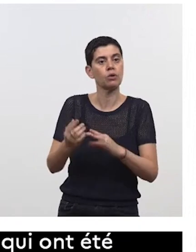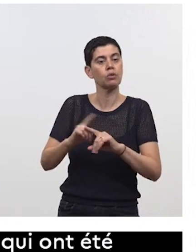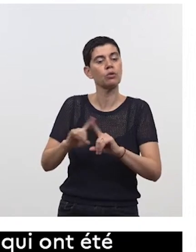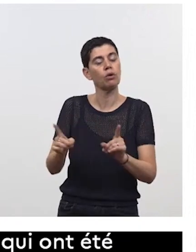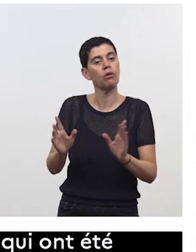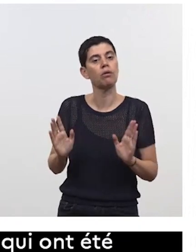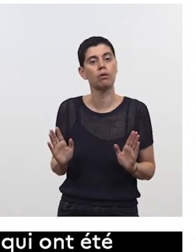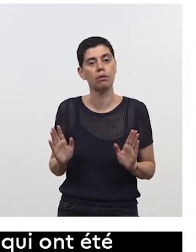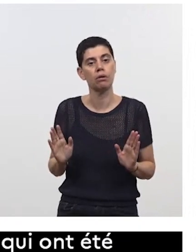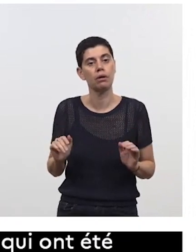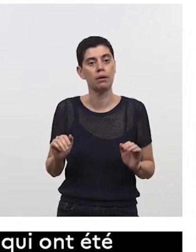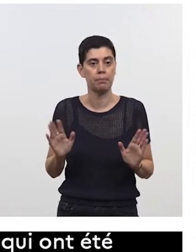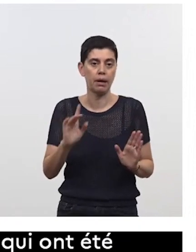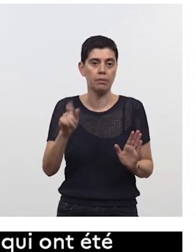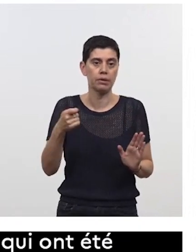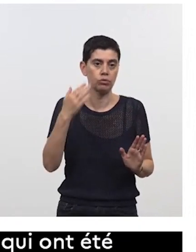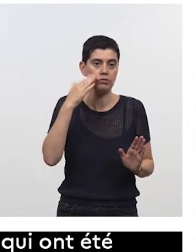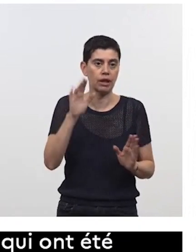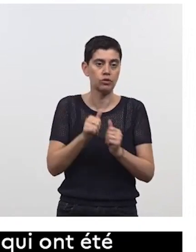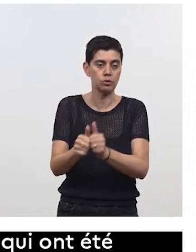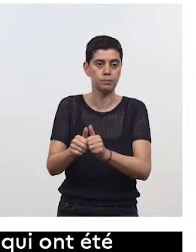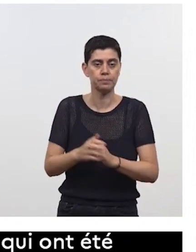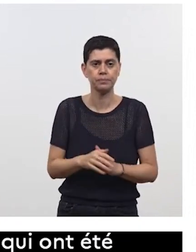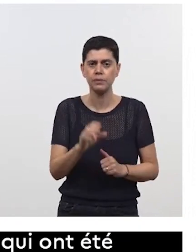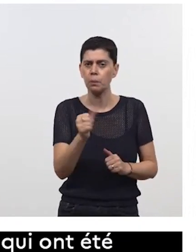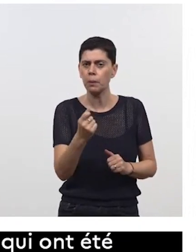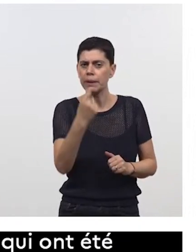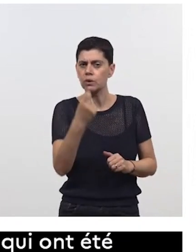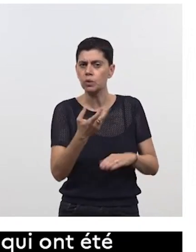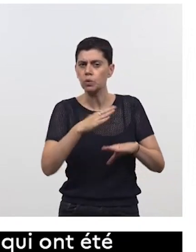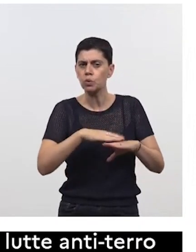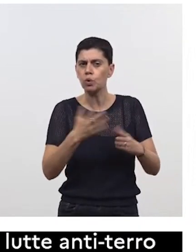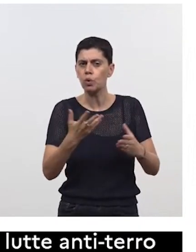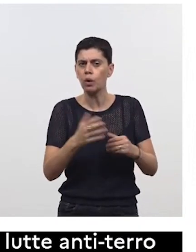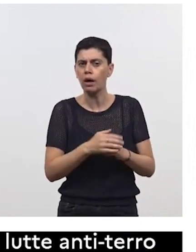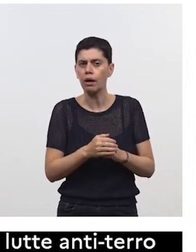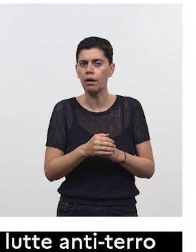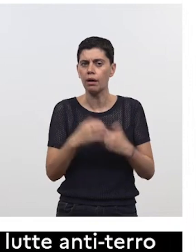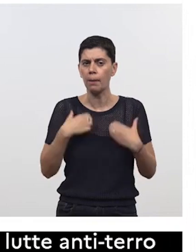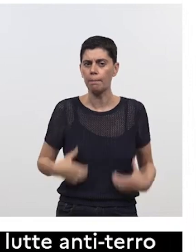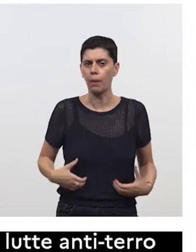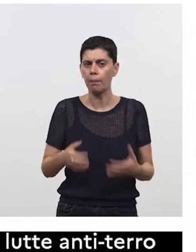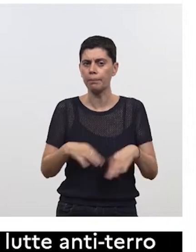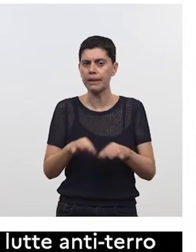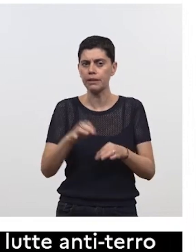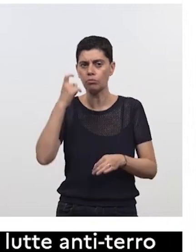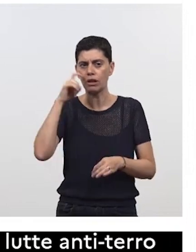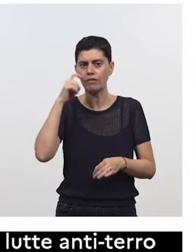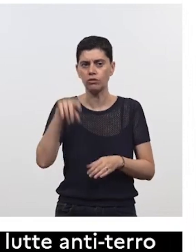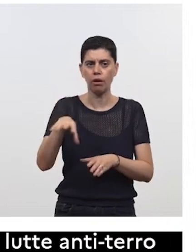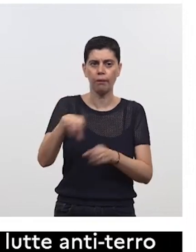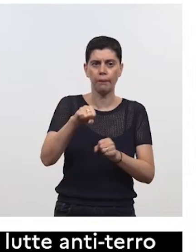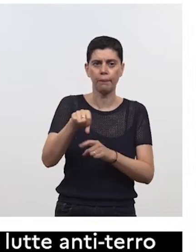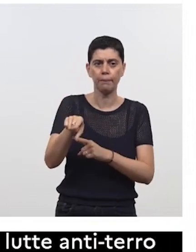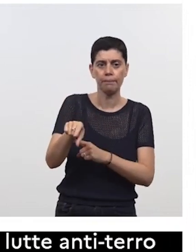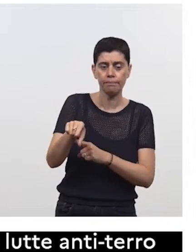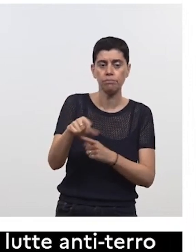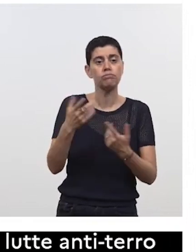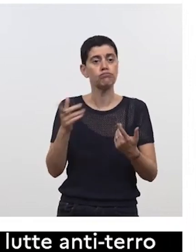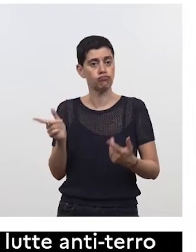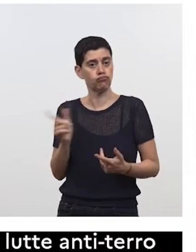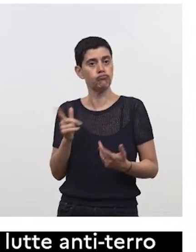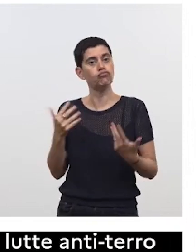évidemment intégrés et votre première question était sur les membres observateurs pour le coup nous en avons parlé avec Boris